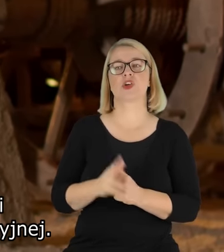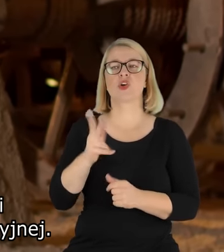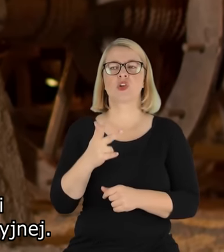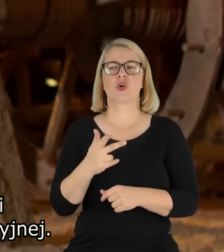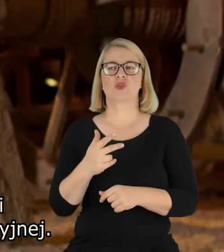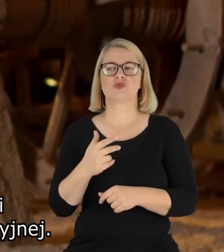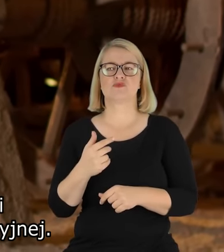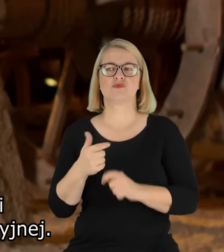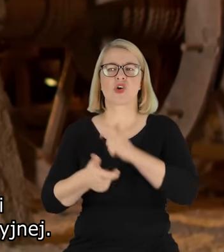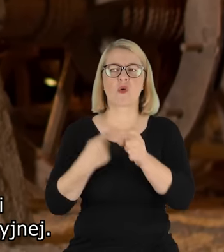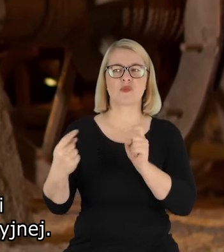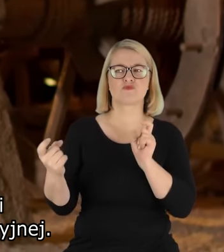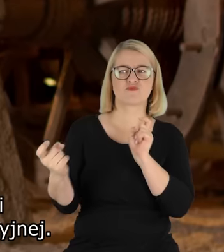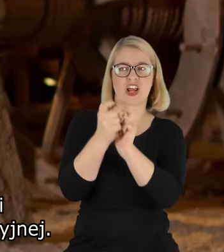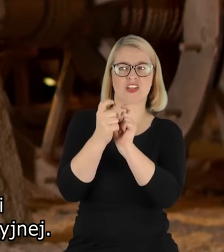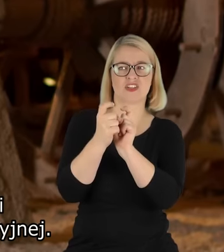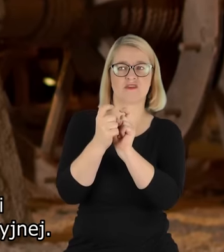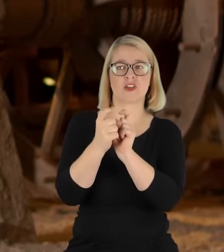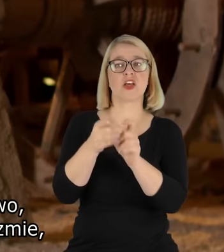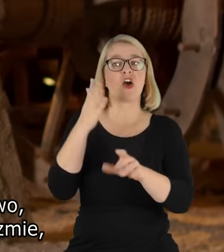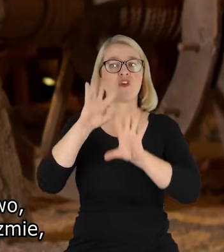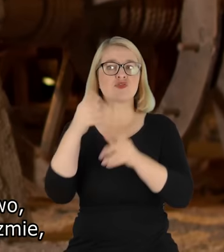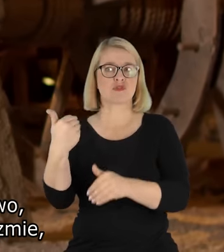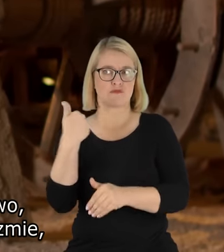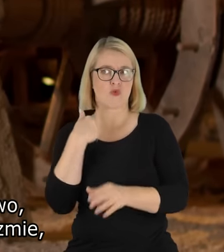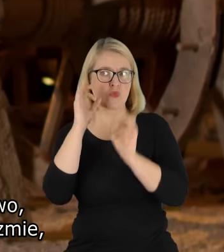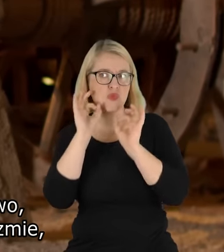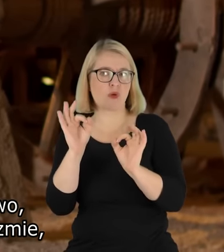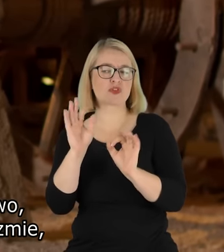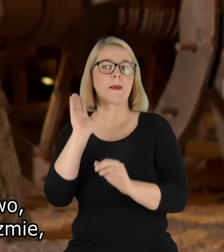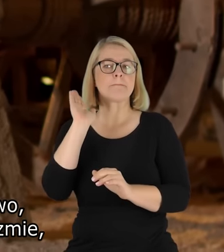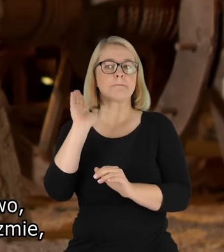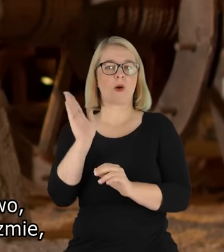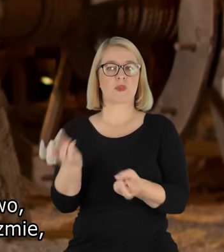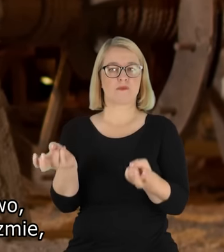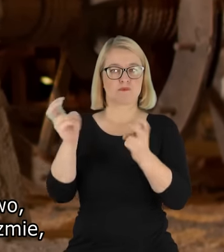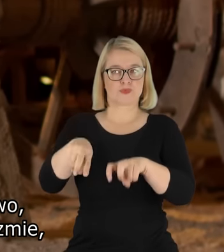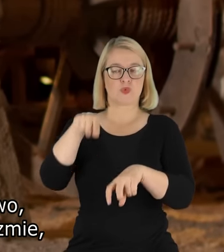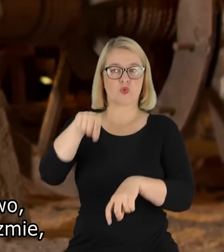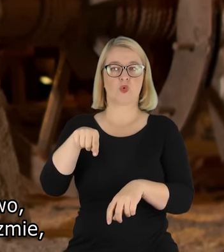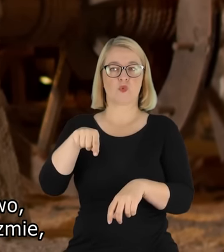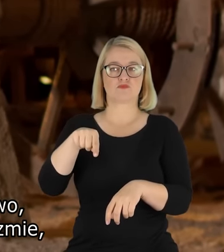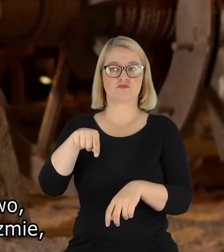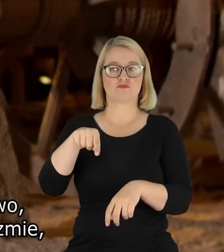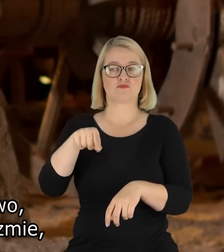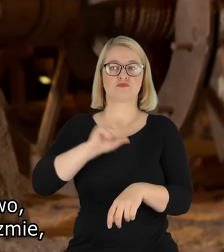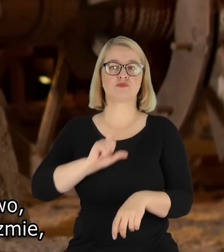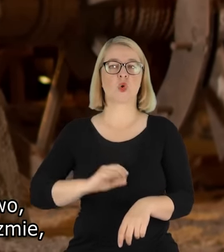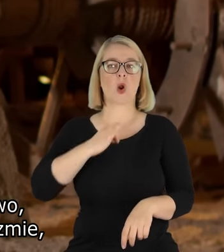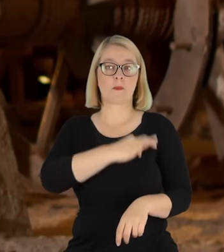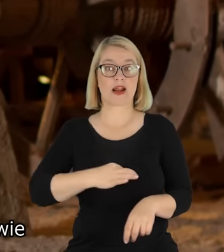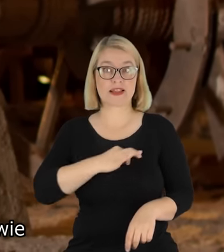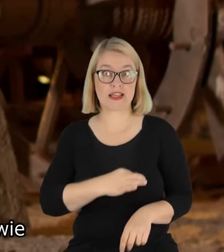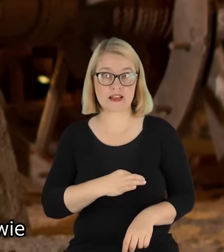dopóki nie założono tzw. komórki partyjnej. Profesor był bezpartyjny. I to o dziwo, jako człowiek